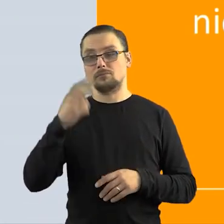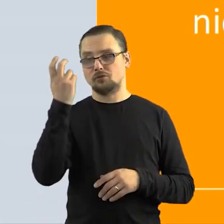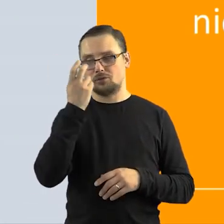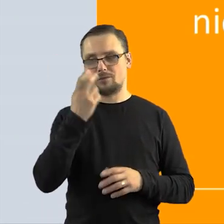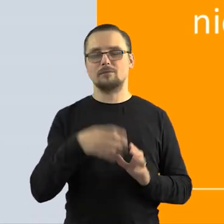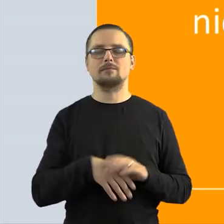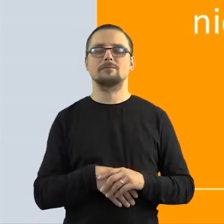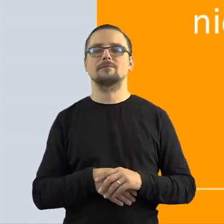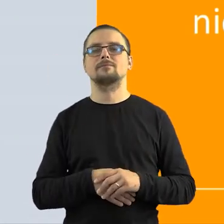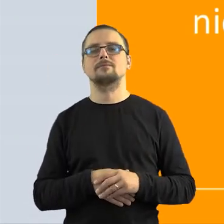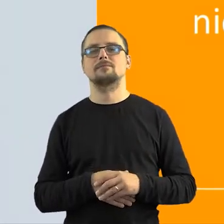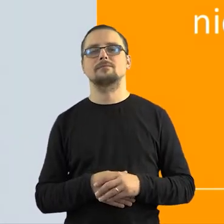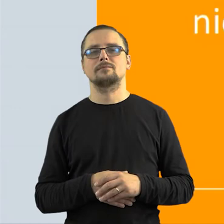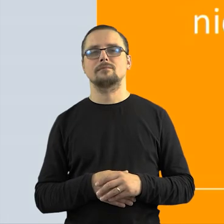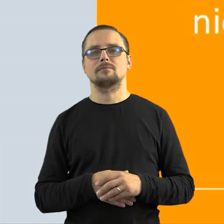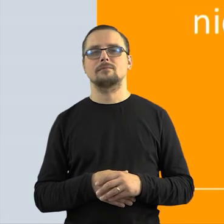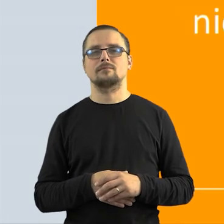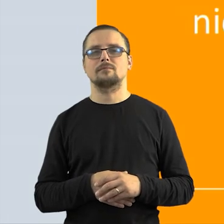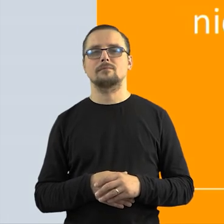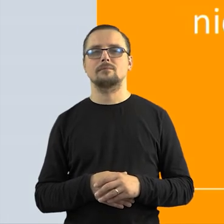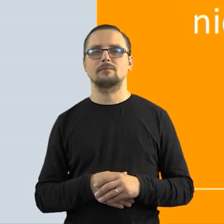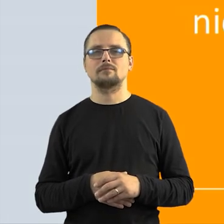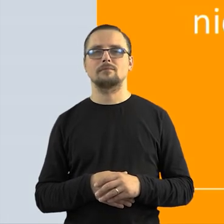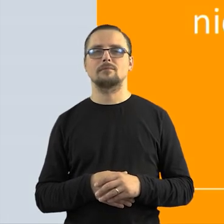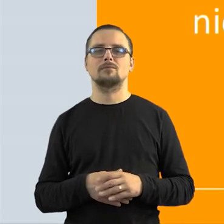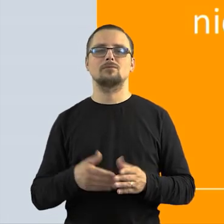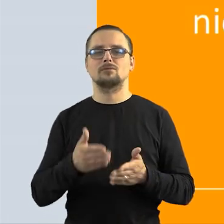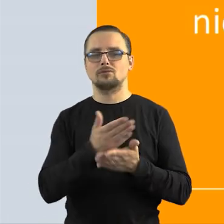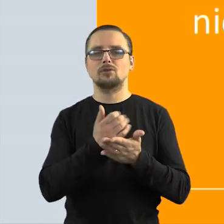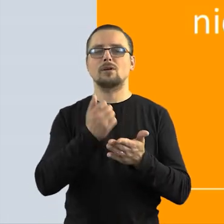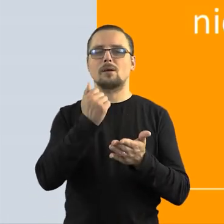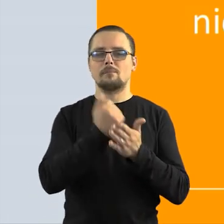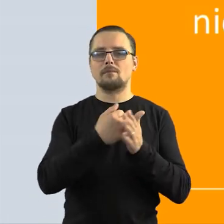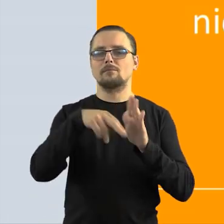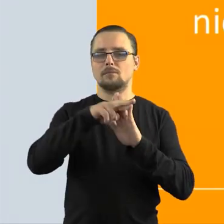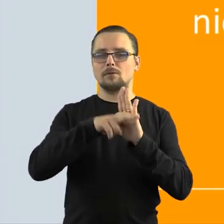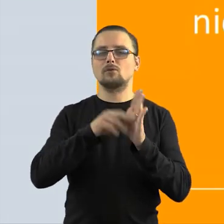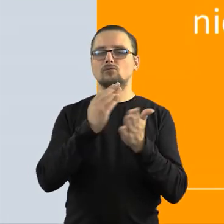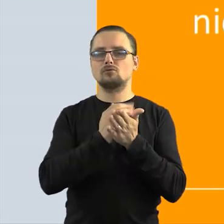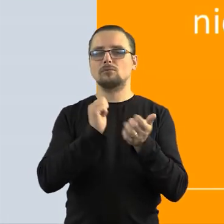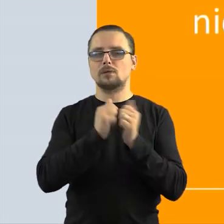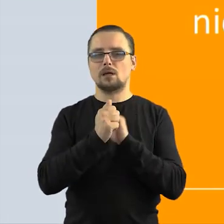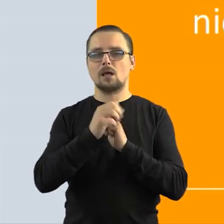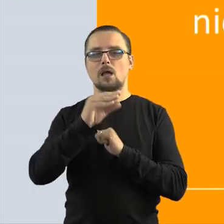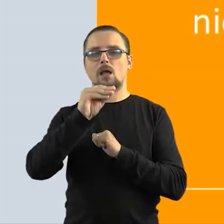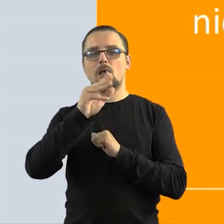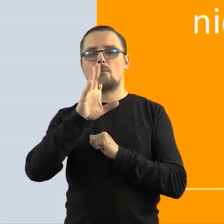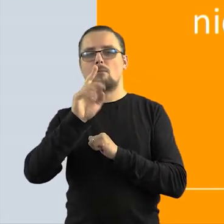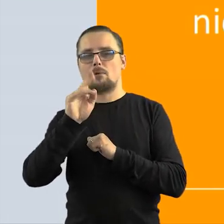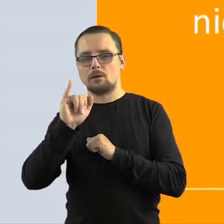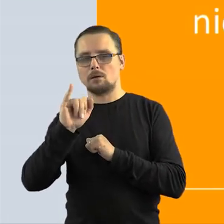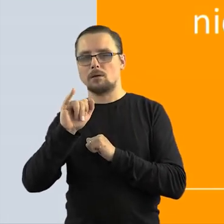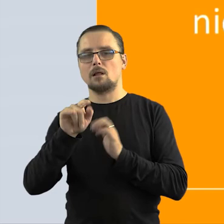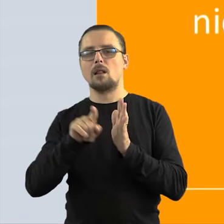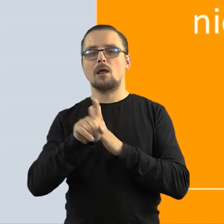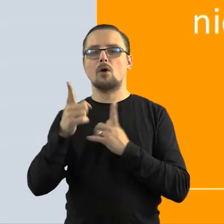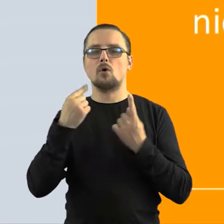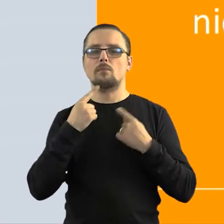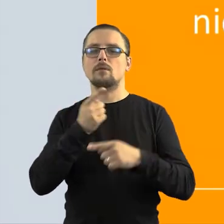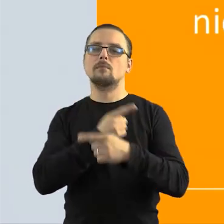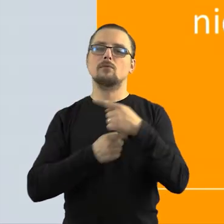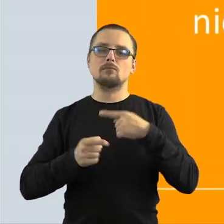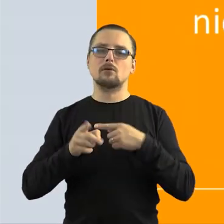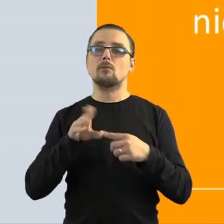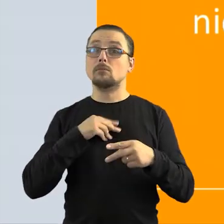Kolejne pytanie, które padło, było ciekawe i tutaj się pewne kwestie prawne zmieniły, to było